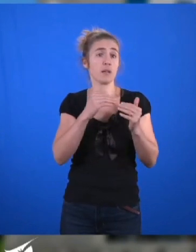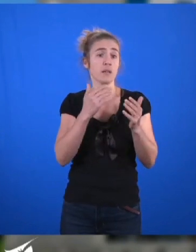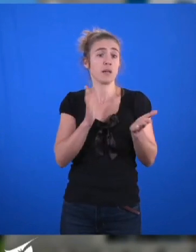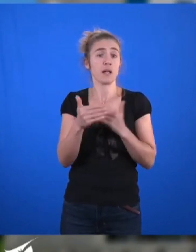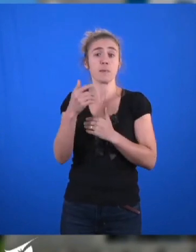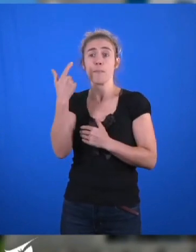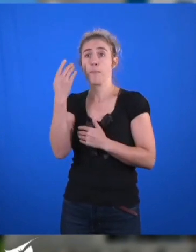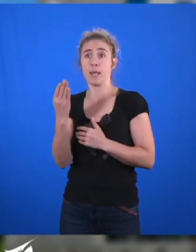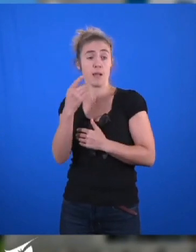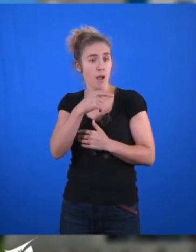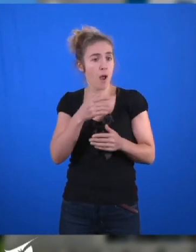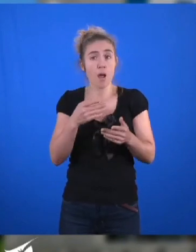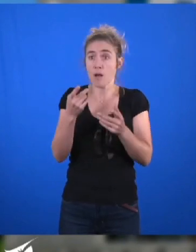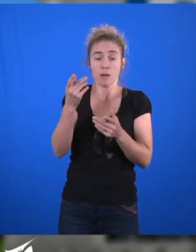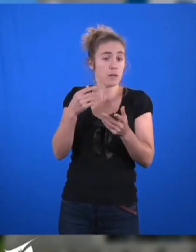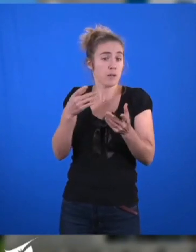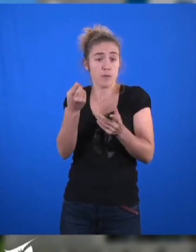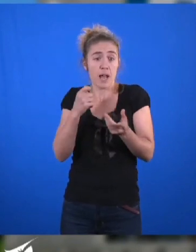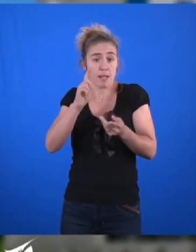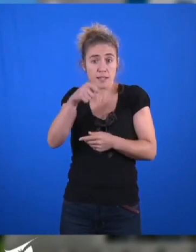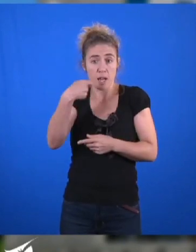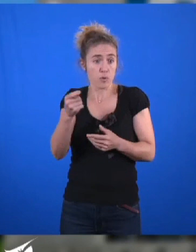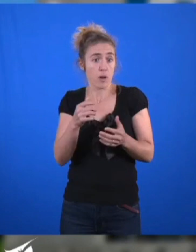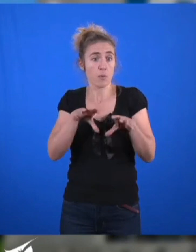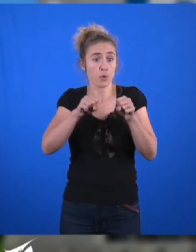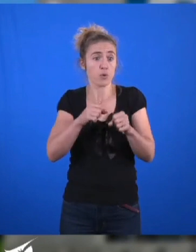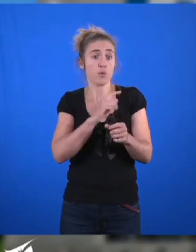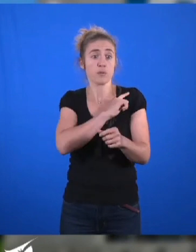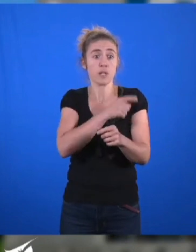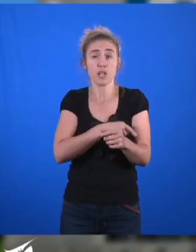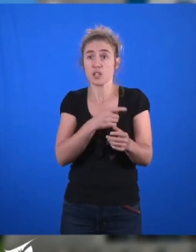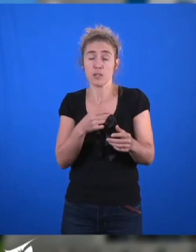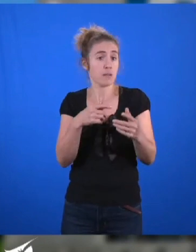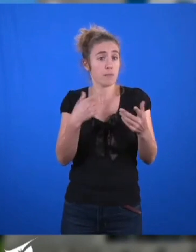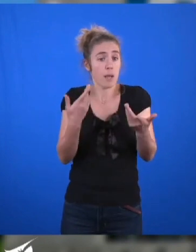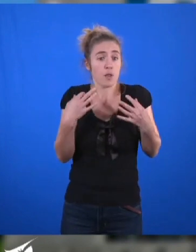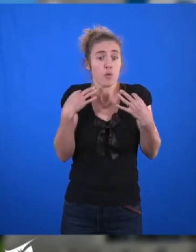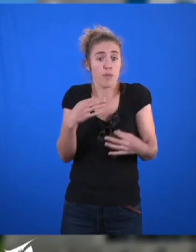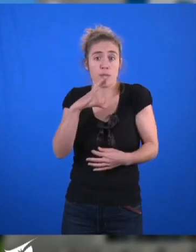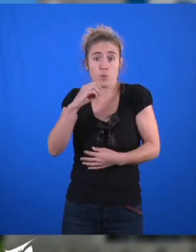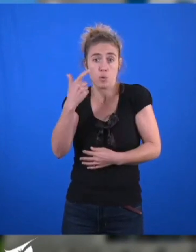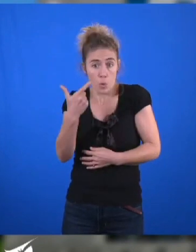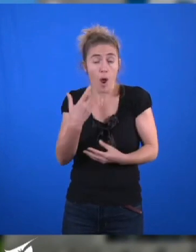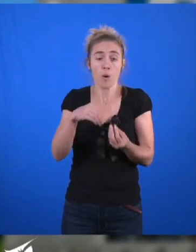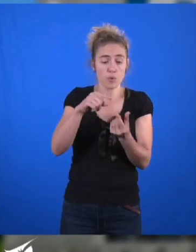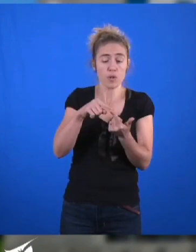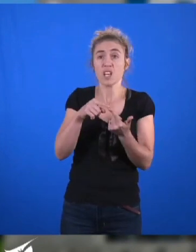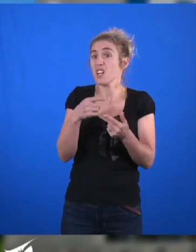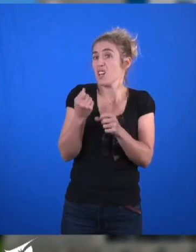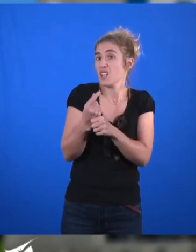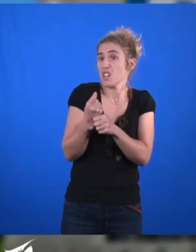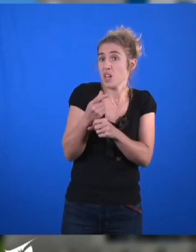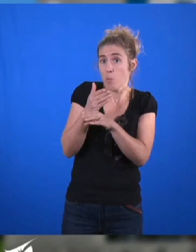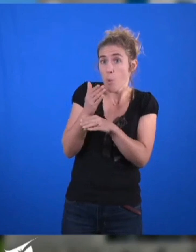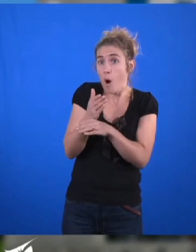combustible biomasse qui non seulement permet de produire de l'énergie avec un bilan carbone neutre, mais aussi de valoriser des déchets bois issus